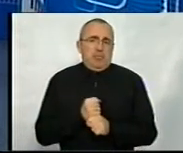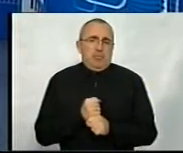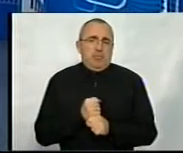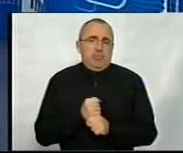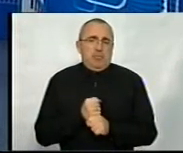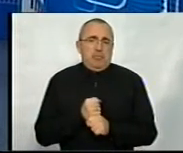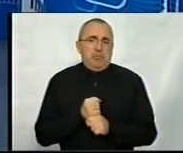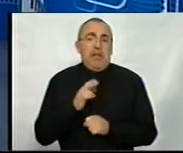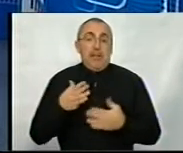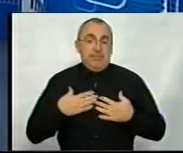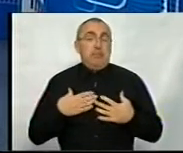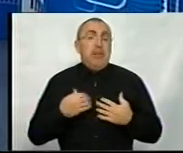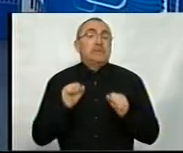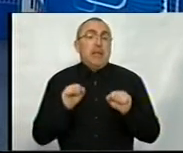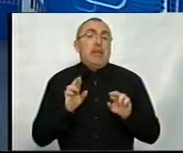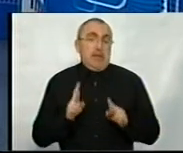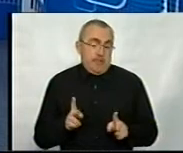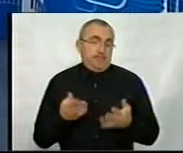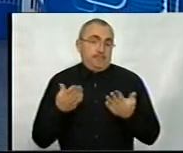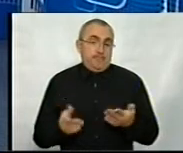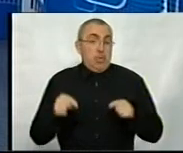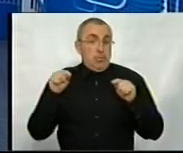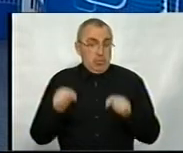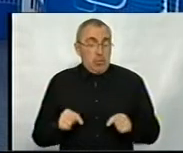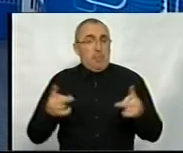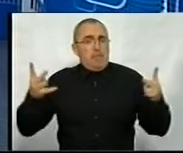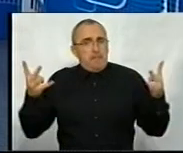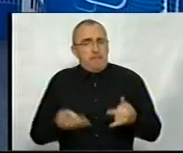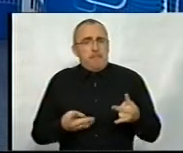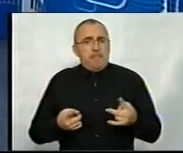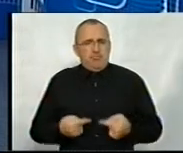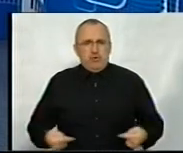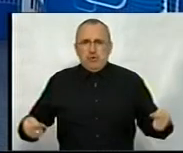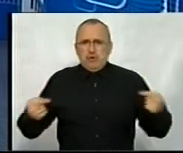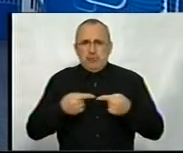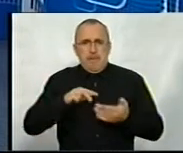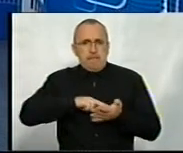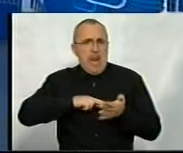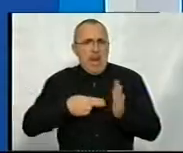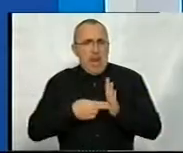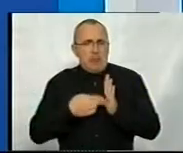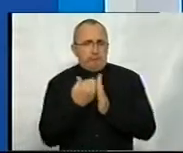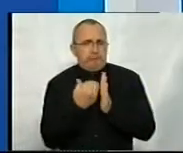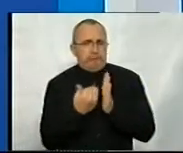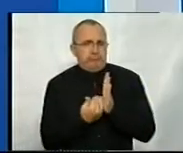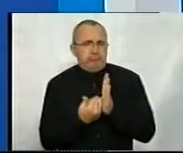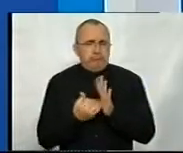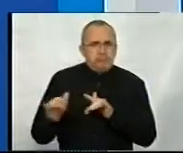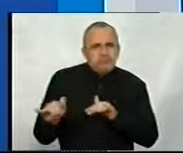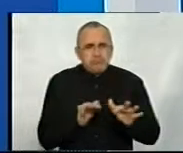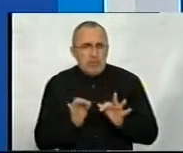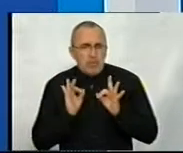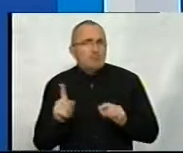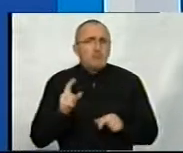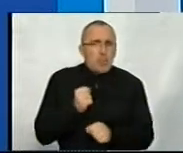Як себе захистити? Тут потрібно мати чіткий план, чіткий алгоритм дій,